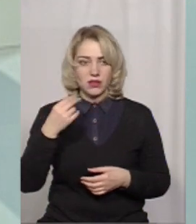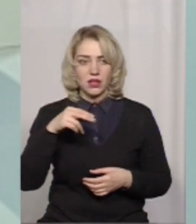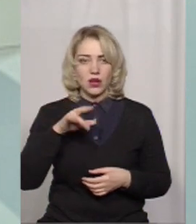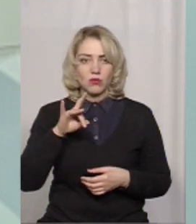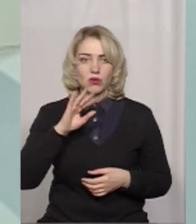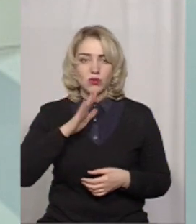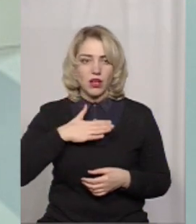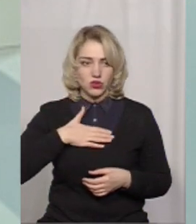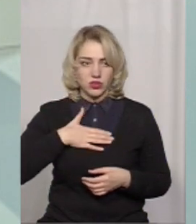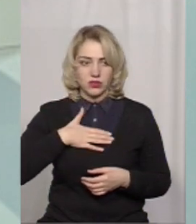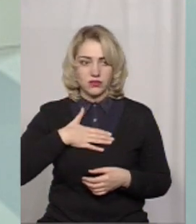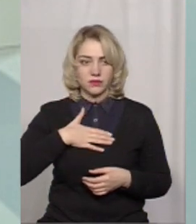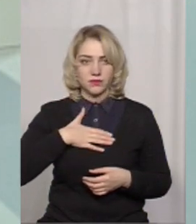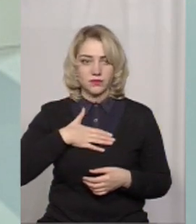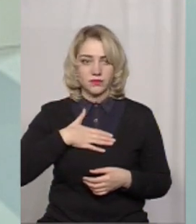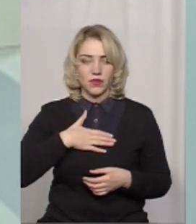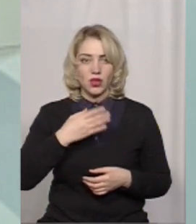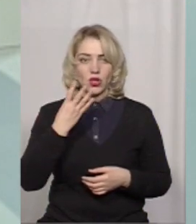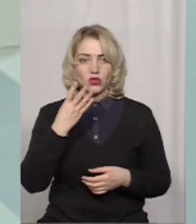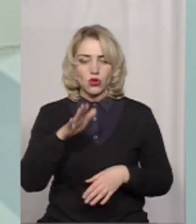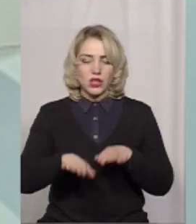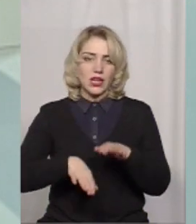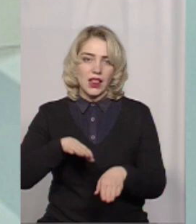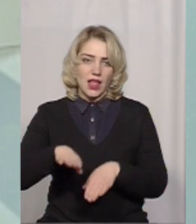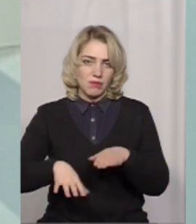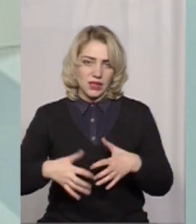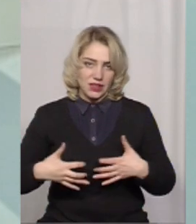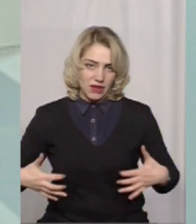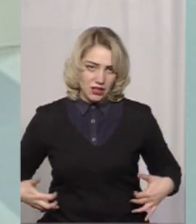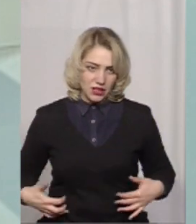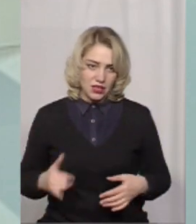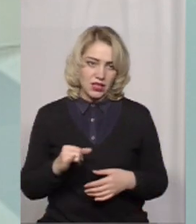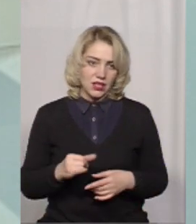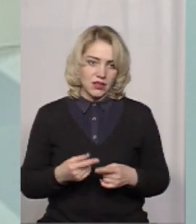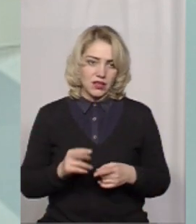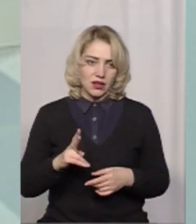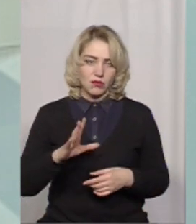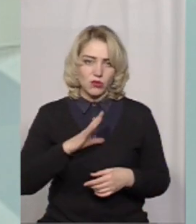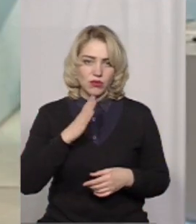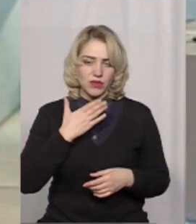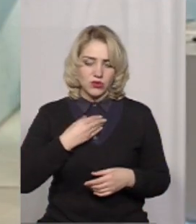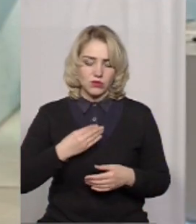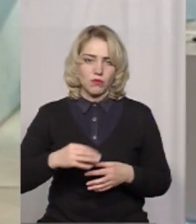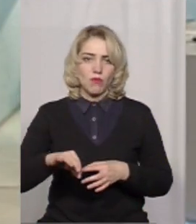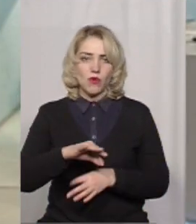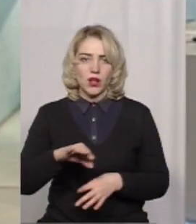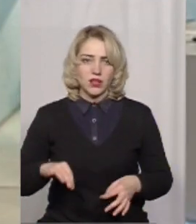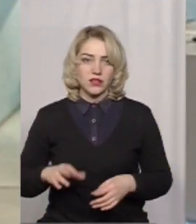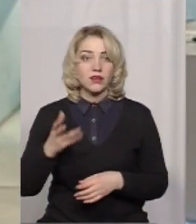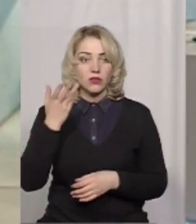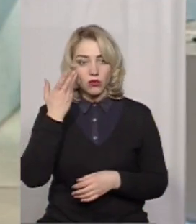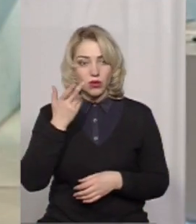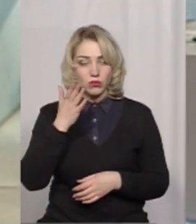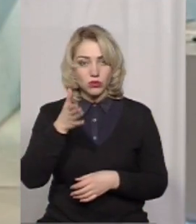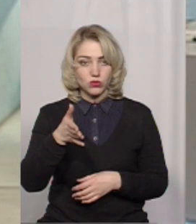наших чотирилапих тварин, зокрема, як було в одному з наших проєктів, коли